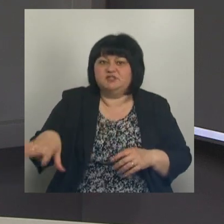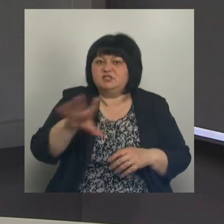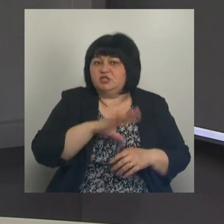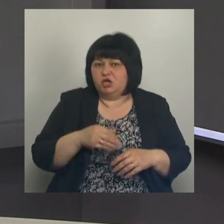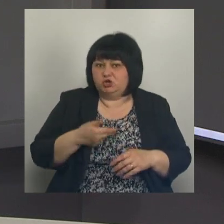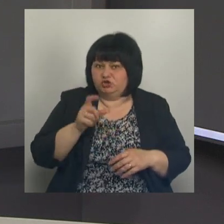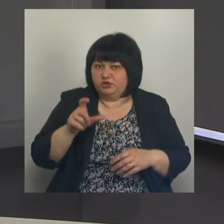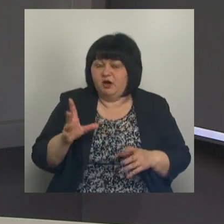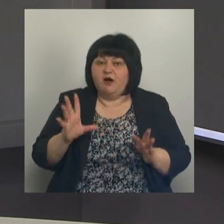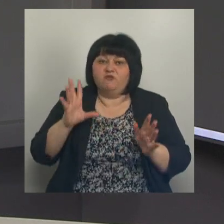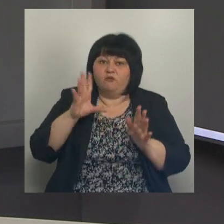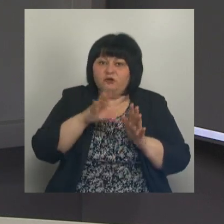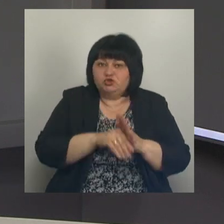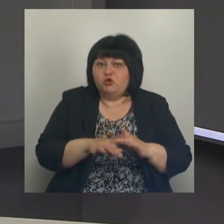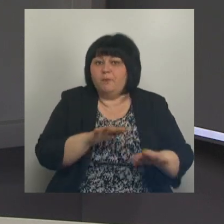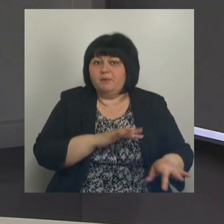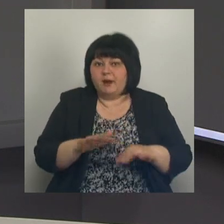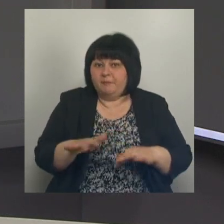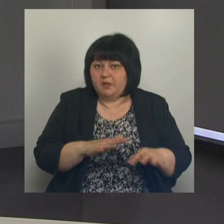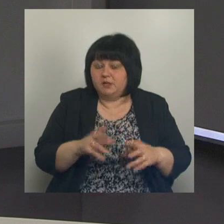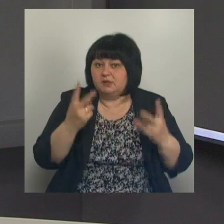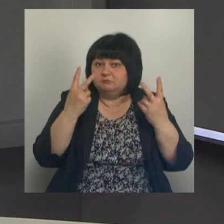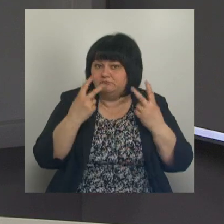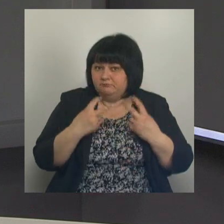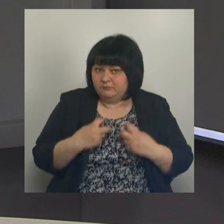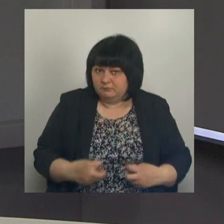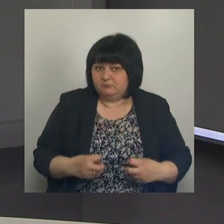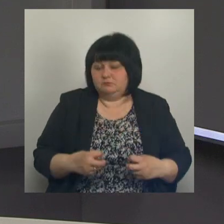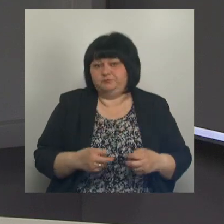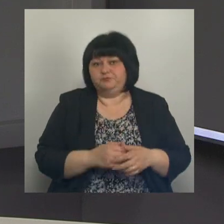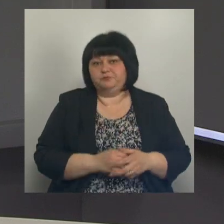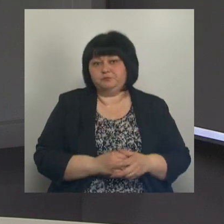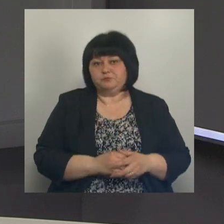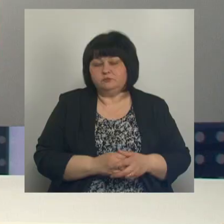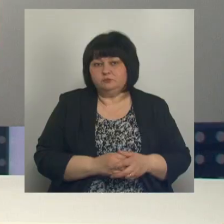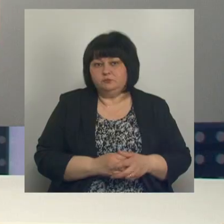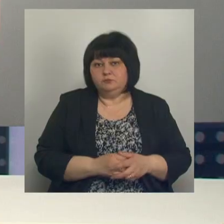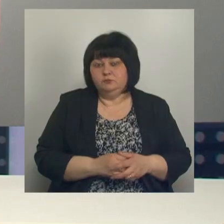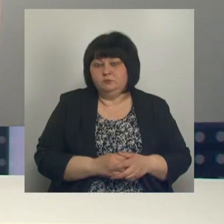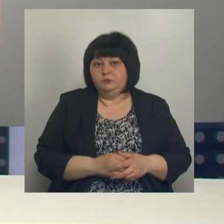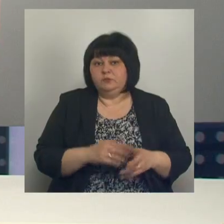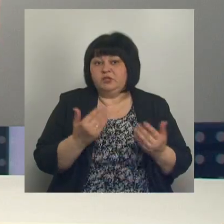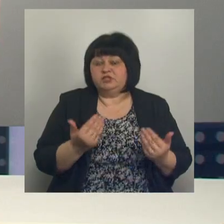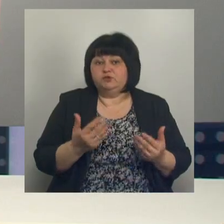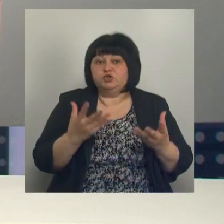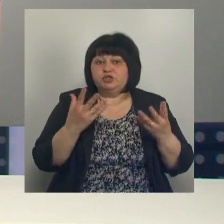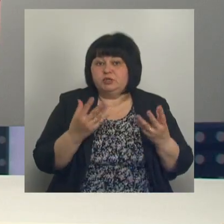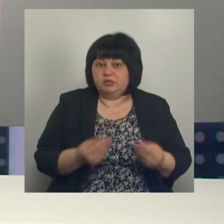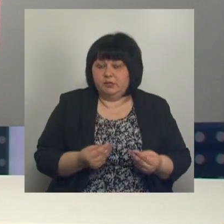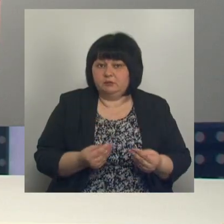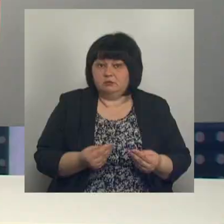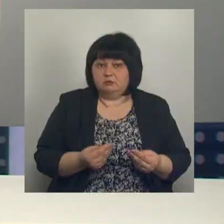вовлечено в процесс прохождения регулярного профилактических мероприятий. На сегодняшний день